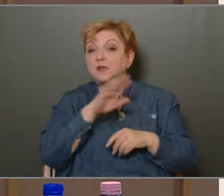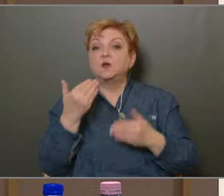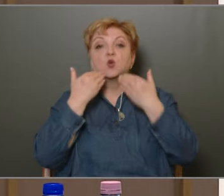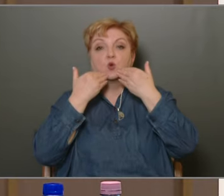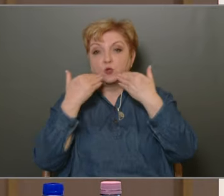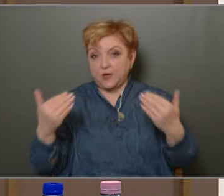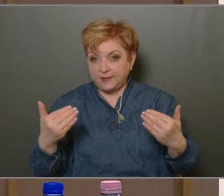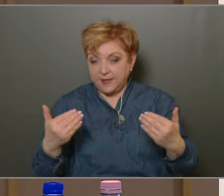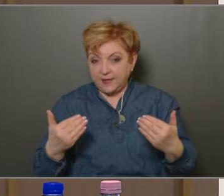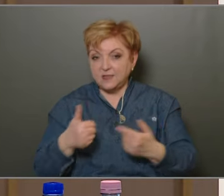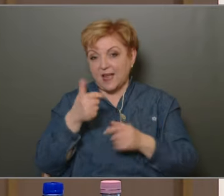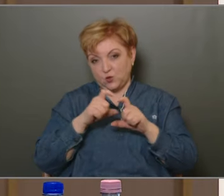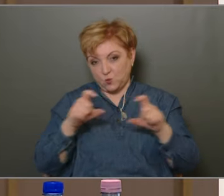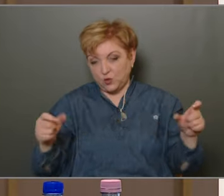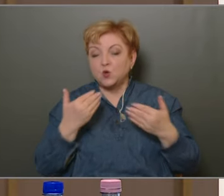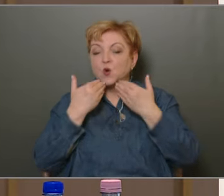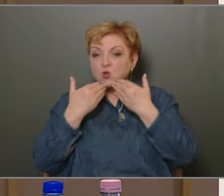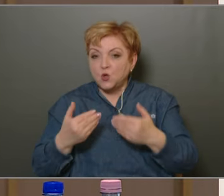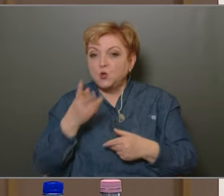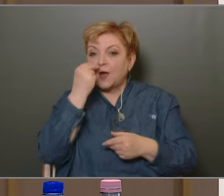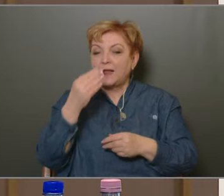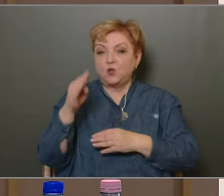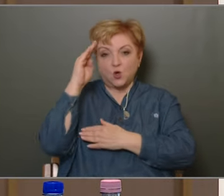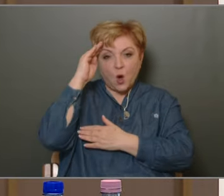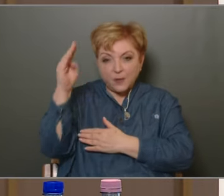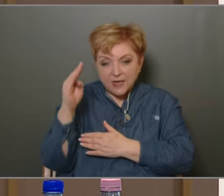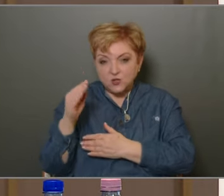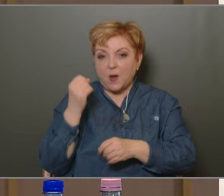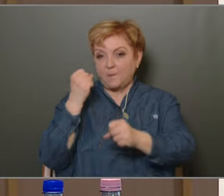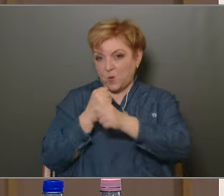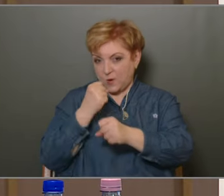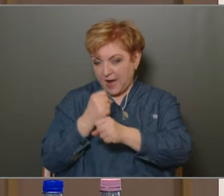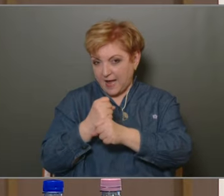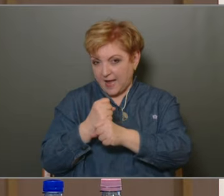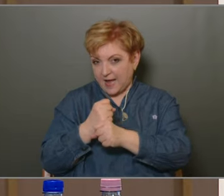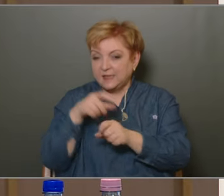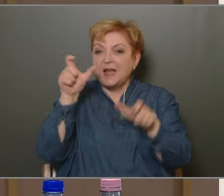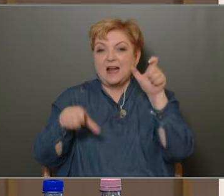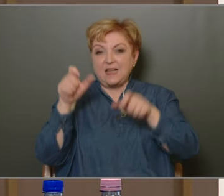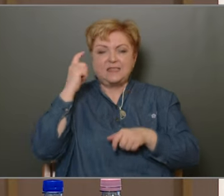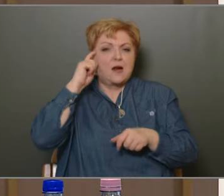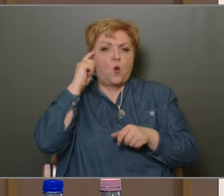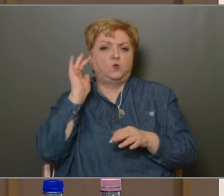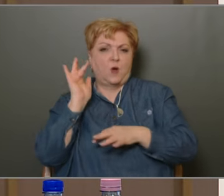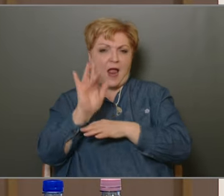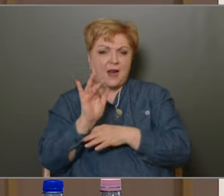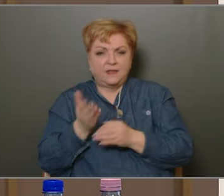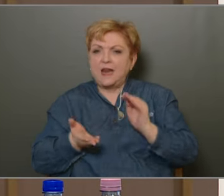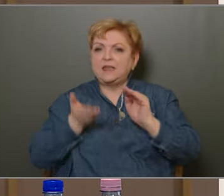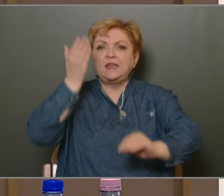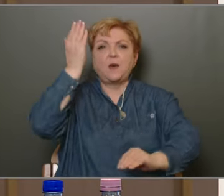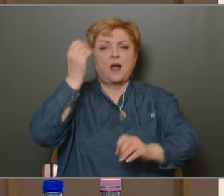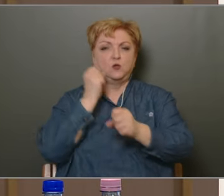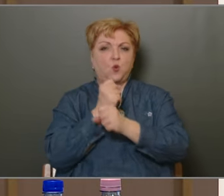köszöneté és az első mondat Köszönjük a rendőrkapitányság tavalyévi munkáját is A létszámgondok ellenére azt gondoljuk, hogy kiállalkodó